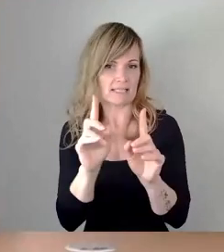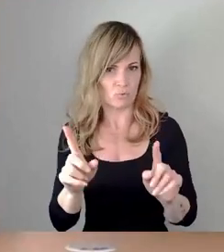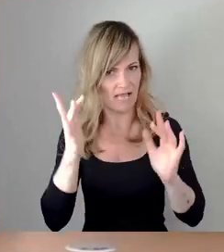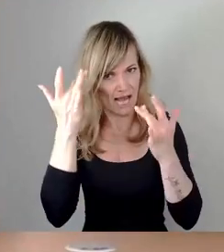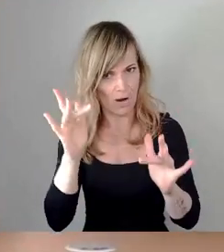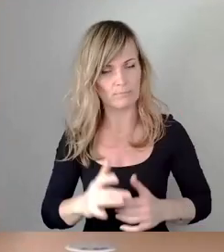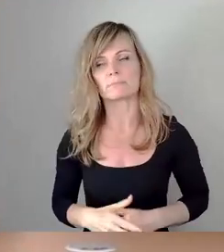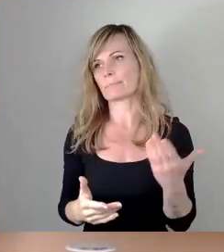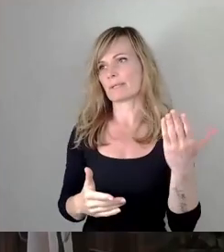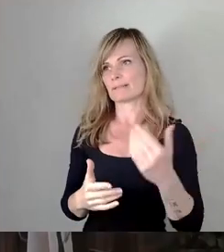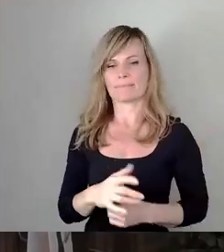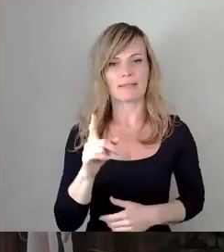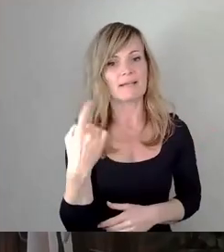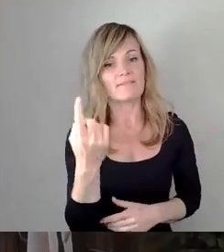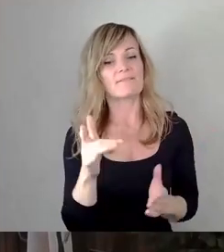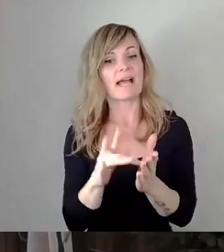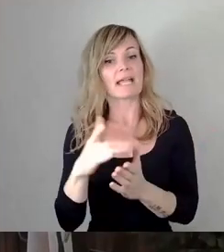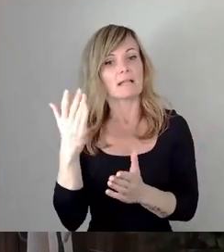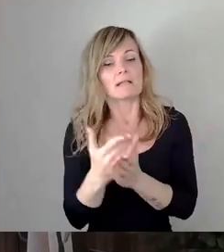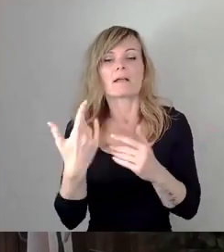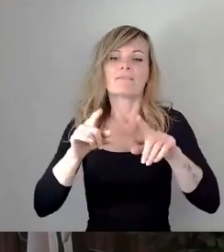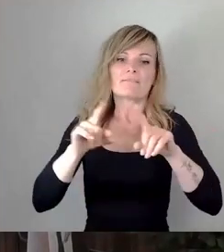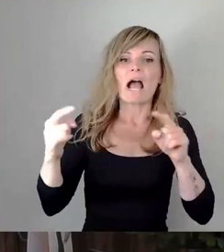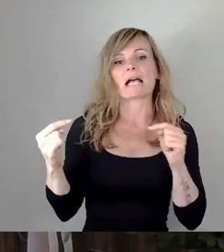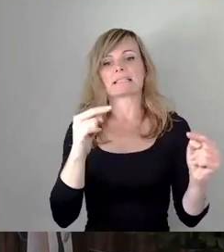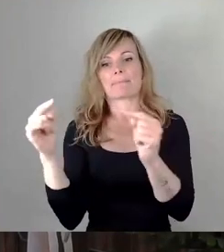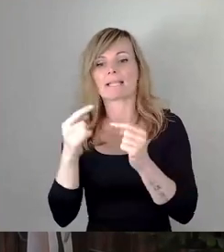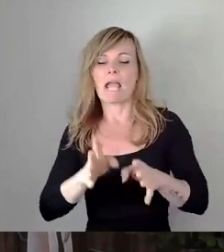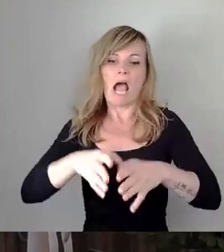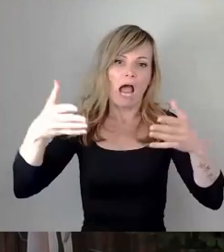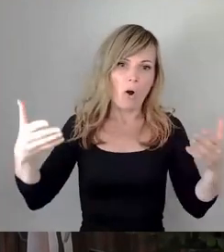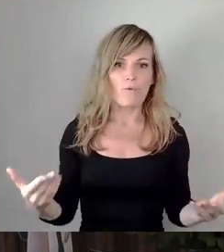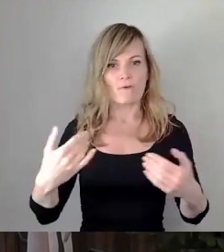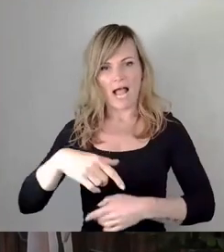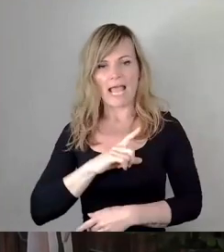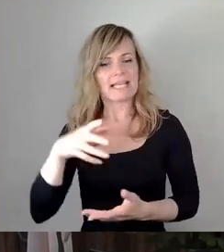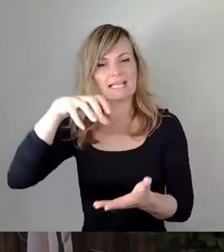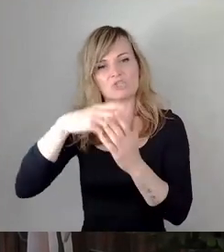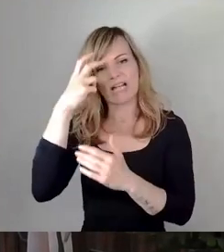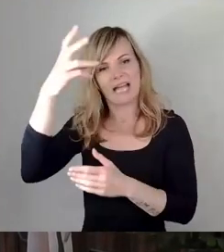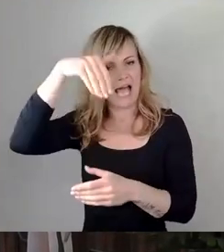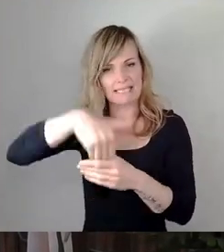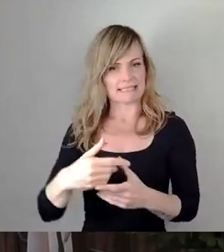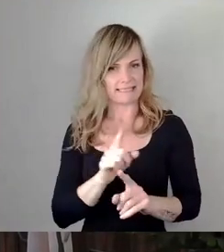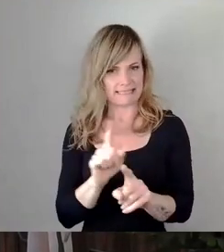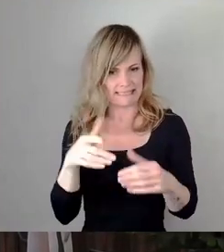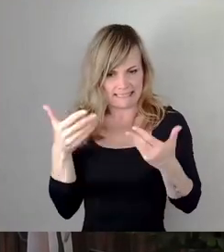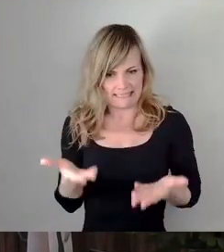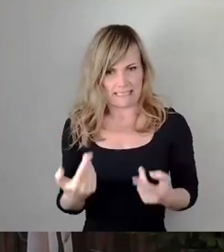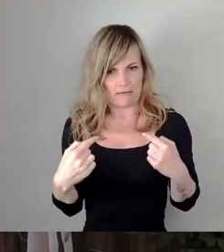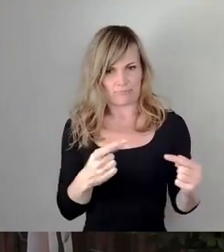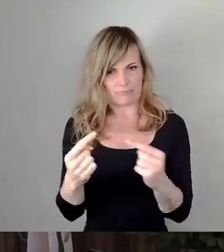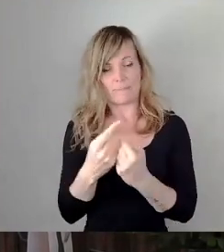weil sie hier wieder eine Fachdebatte aufgemacht hat, die eigentlich nicht ins Stadtrat gehört. Ja, ich habe nicht einer